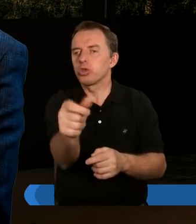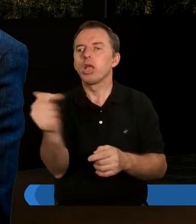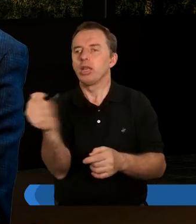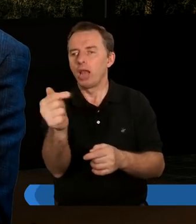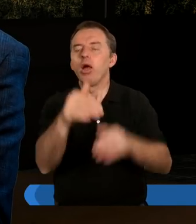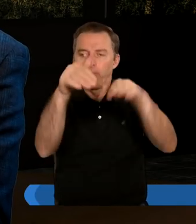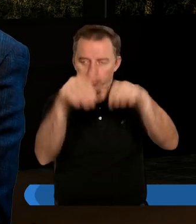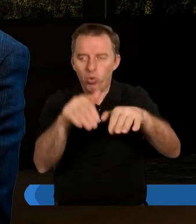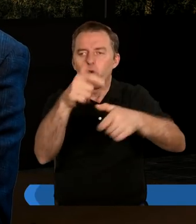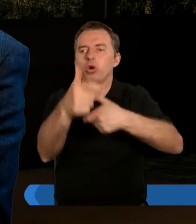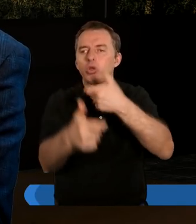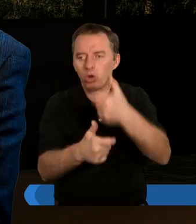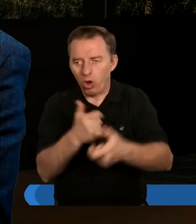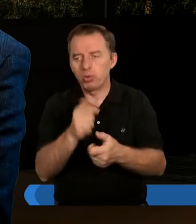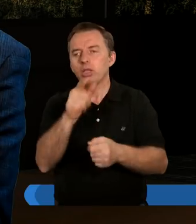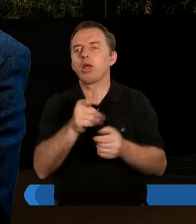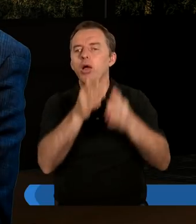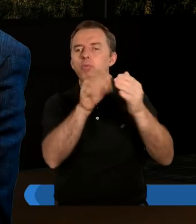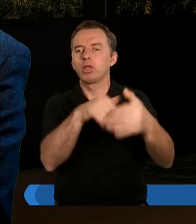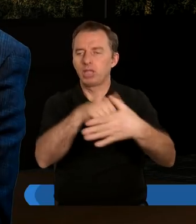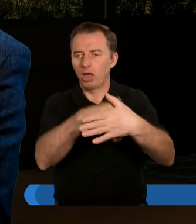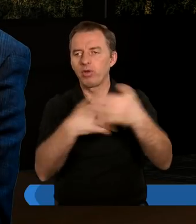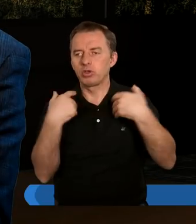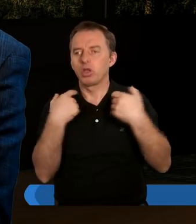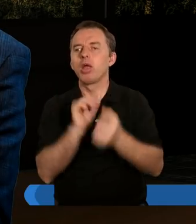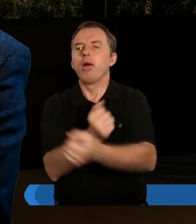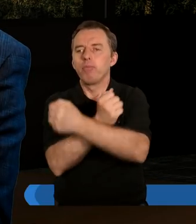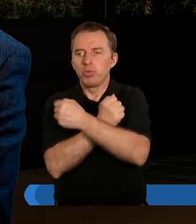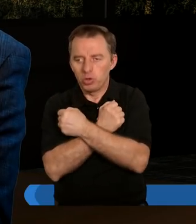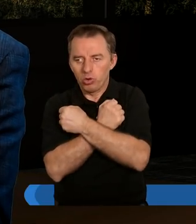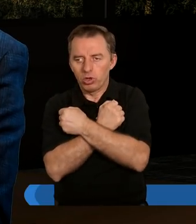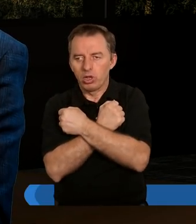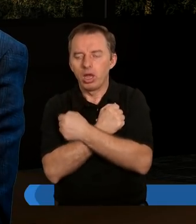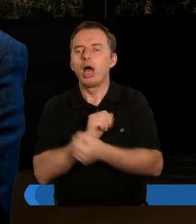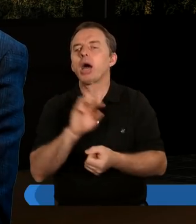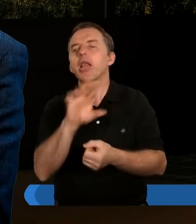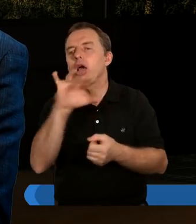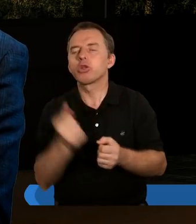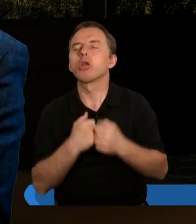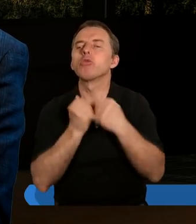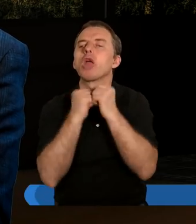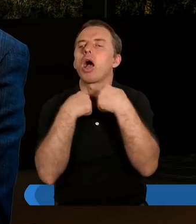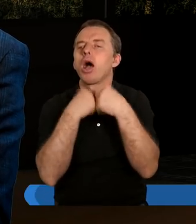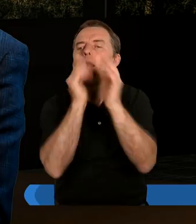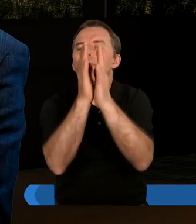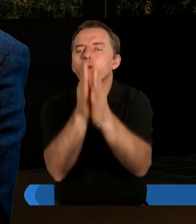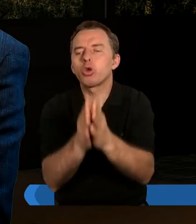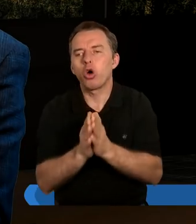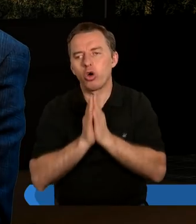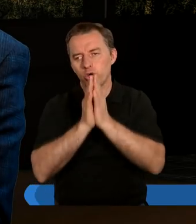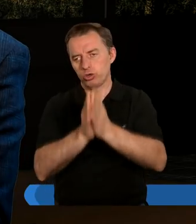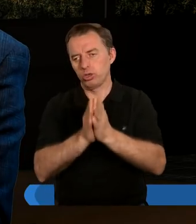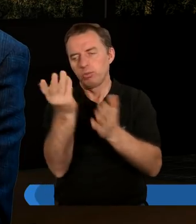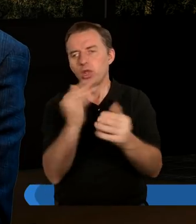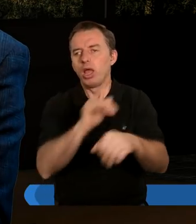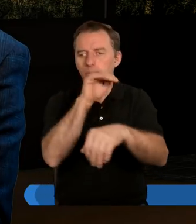No mógłby to zrobić, prawda? Jego autorytet, pozycja. Jednak dla miłości raczej proszę. a więc tam, gdzie